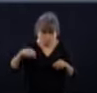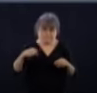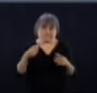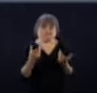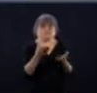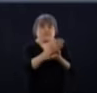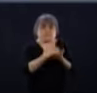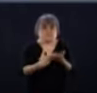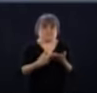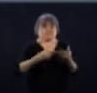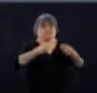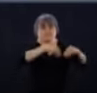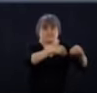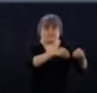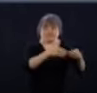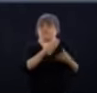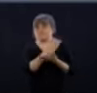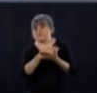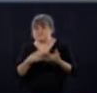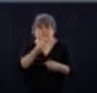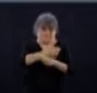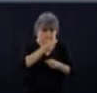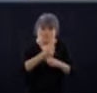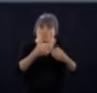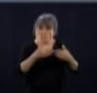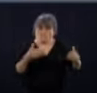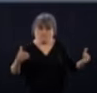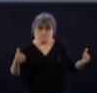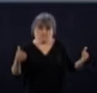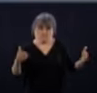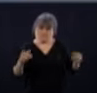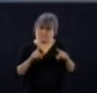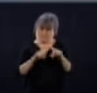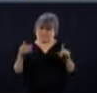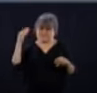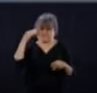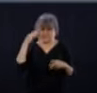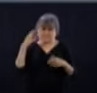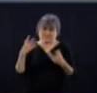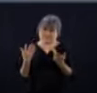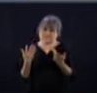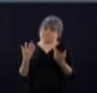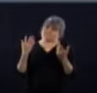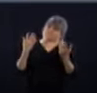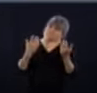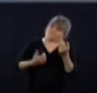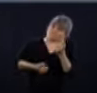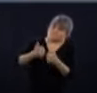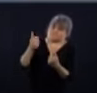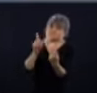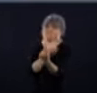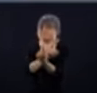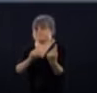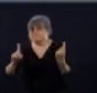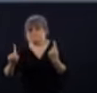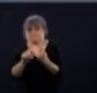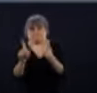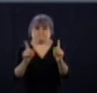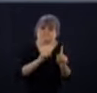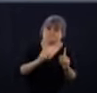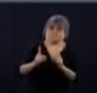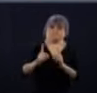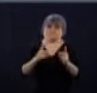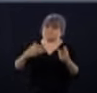certaines activités commerciales professionnelles, ça va générer plus d'allées et venues dans plusieurs secteurs. Donc, c'était la suite logique, finalement,